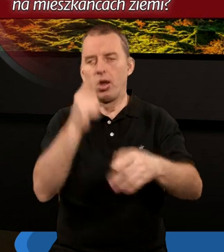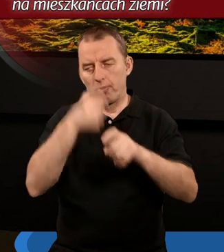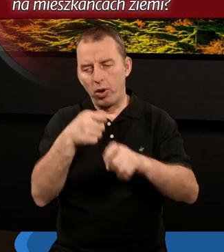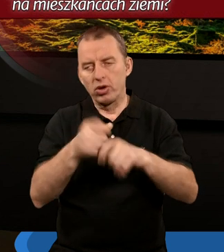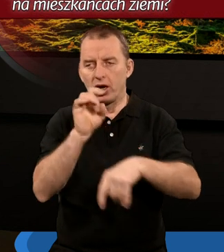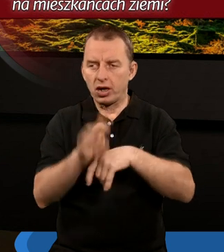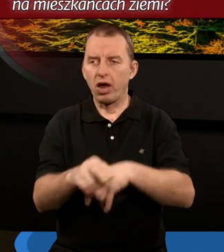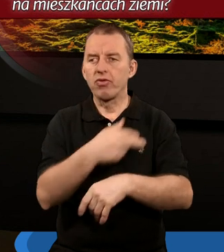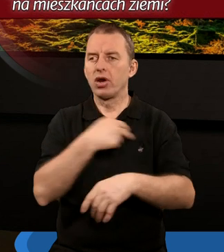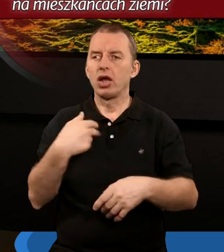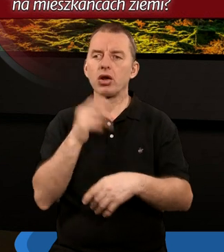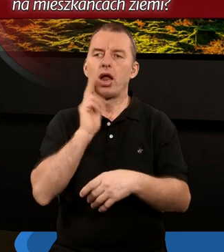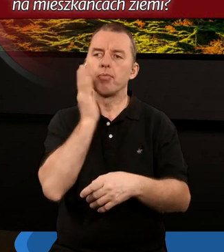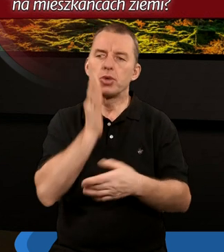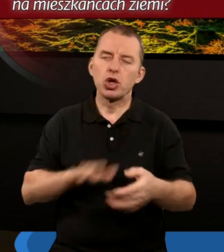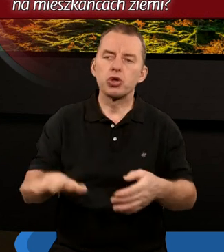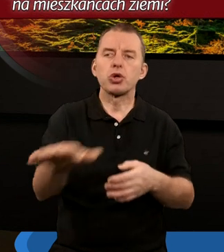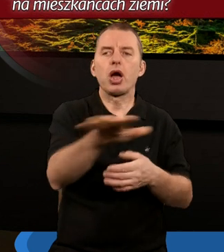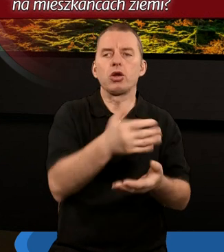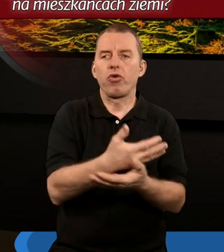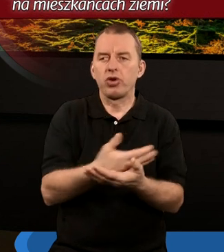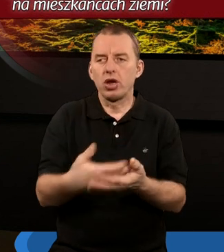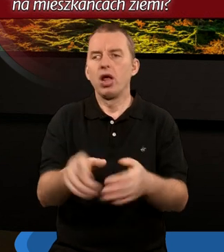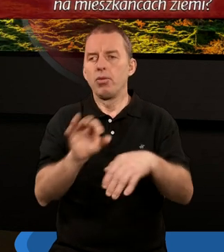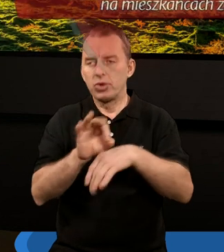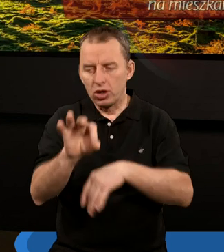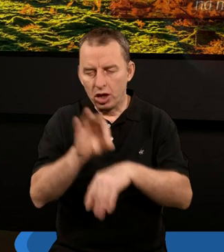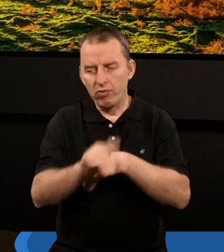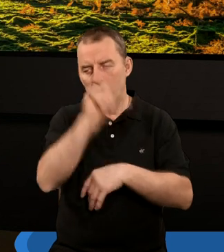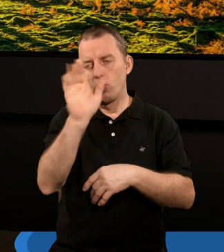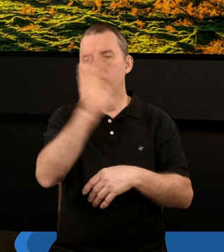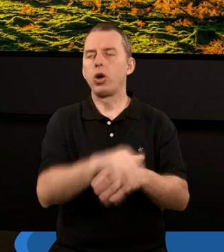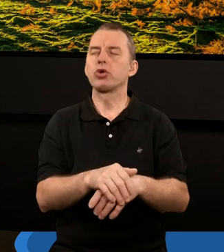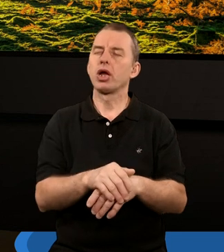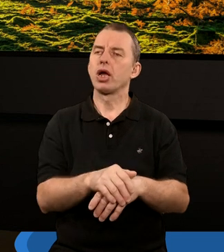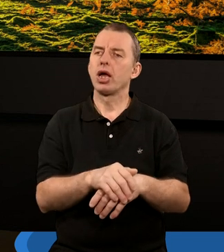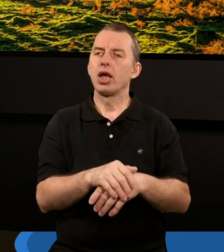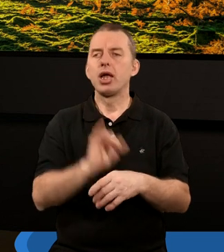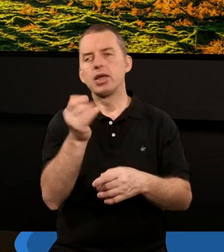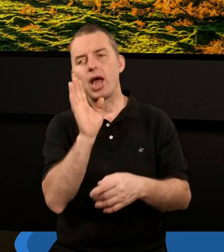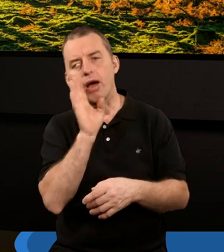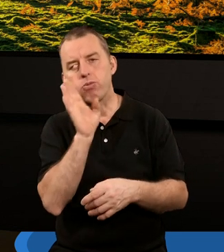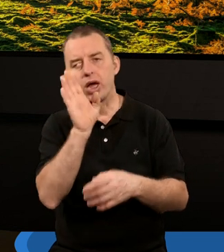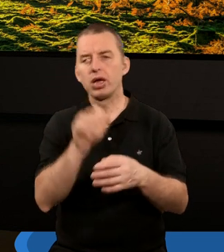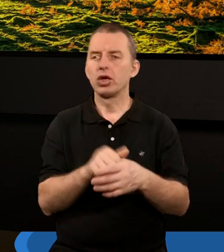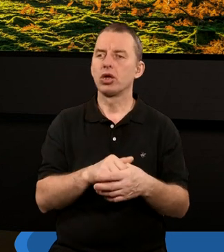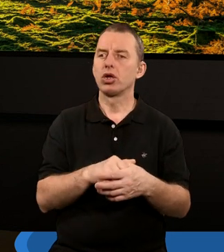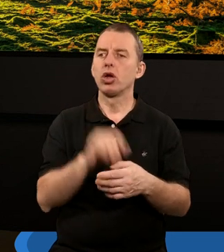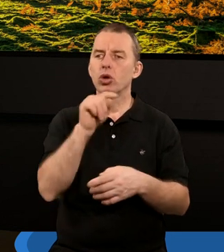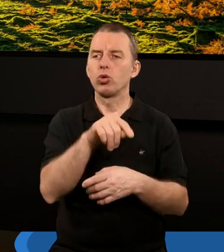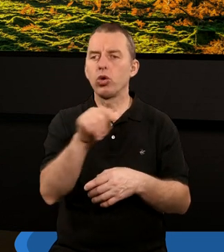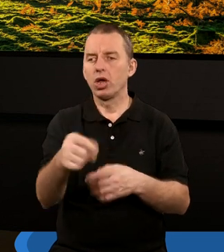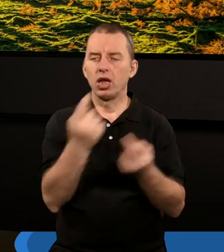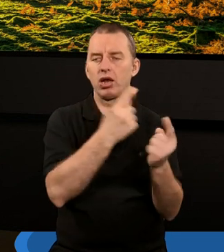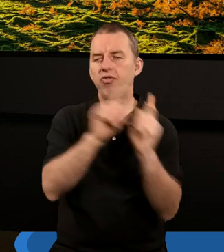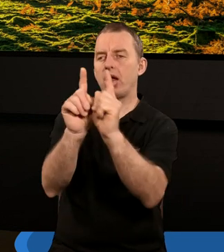pomścisz krew naszą na mieszkańcach ziemi? Prześladowany lud Boży jakby no tutaj